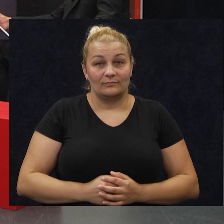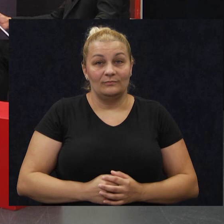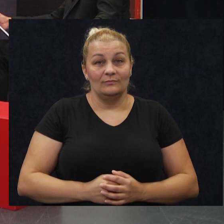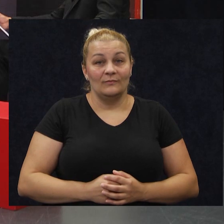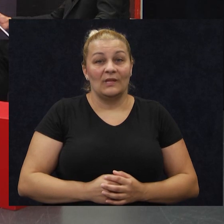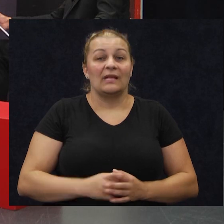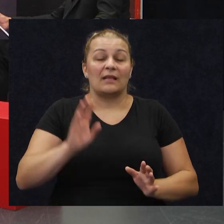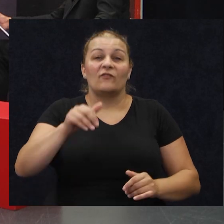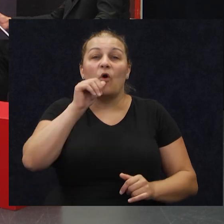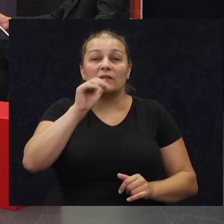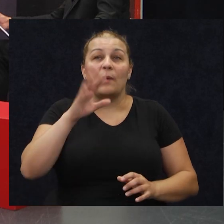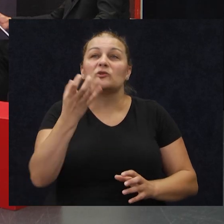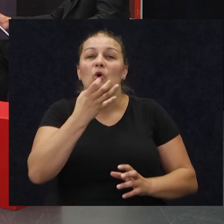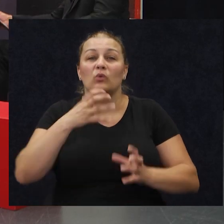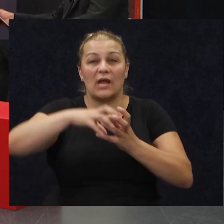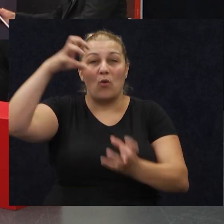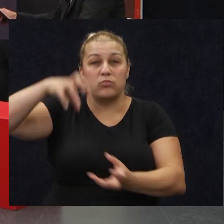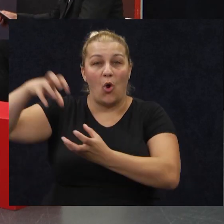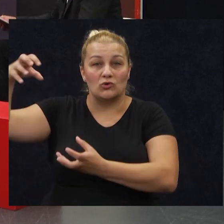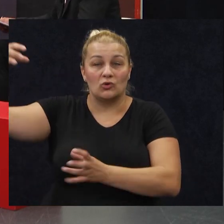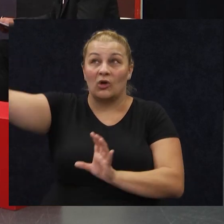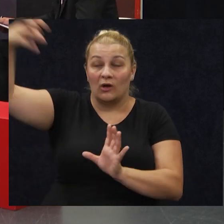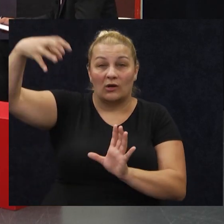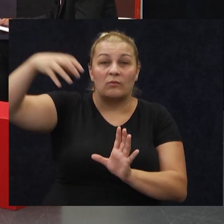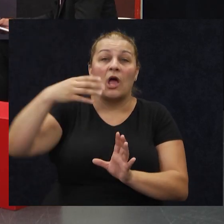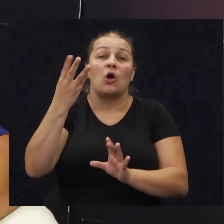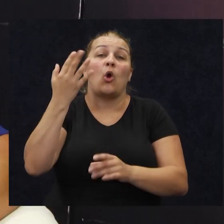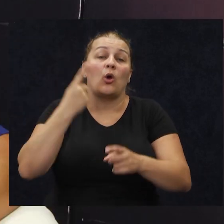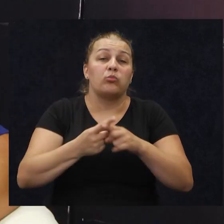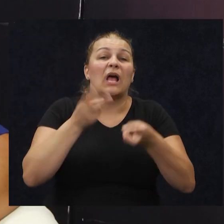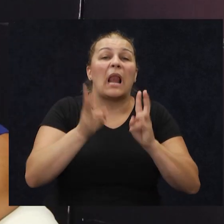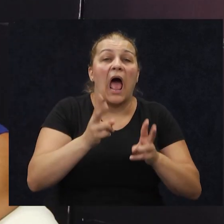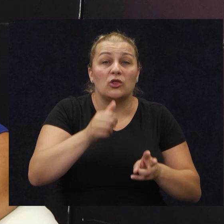se voda malo ugrije, često sam puta se tuširala hladnom vodom,